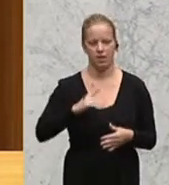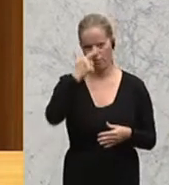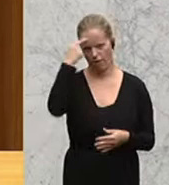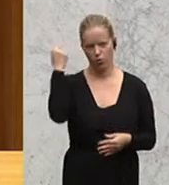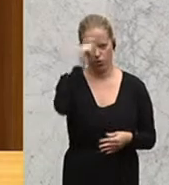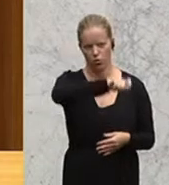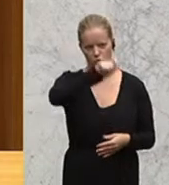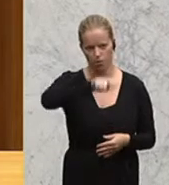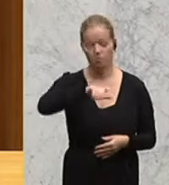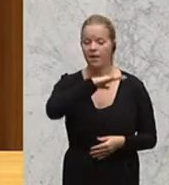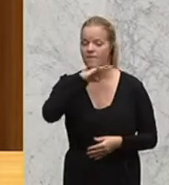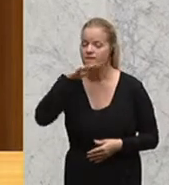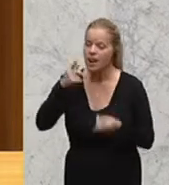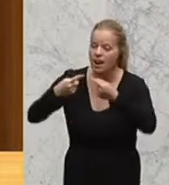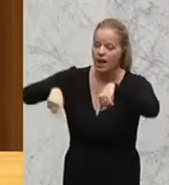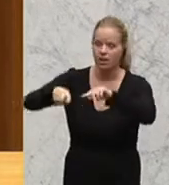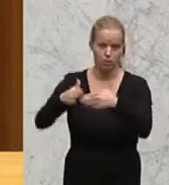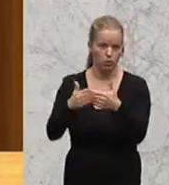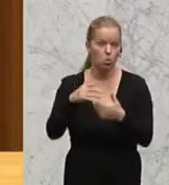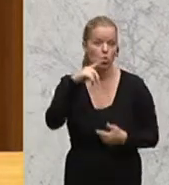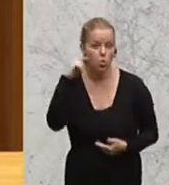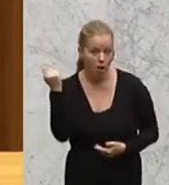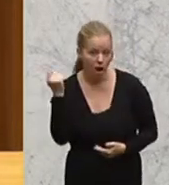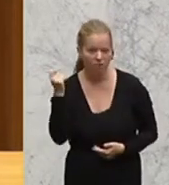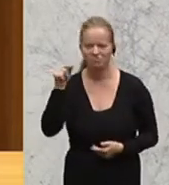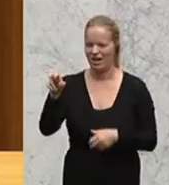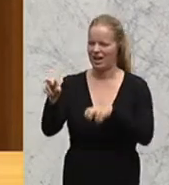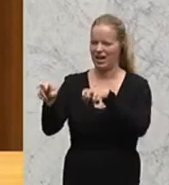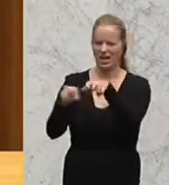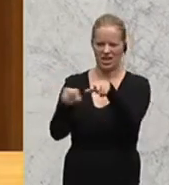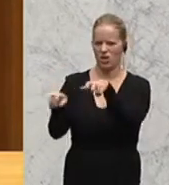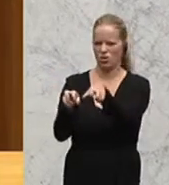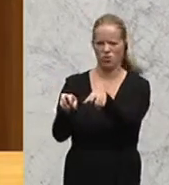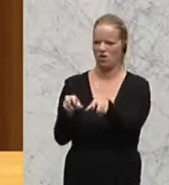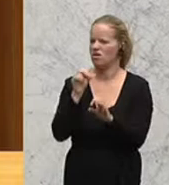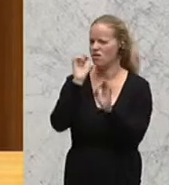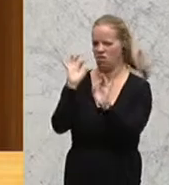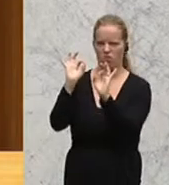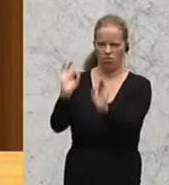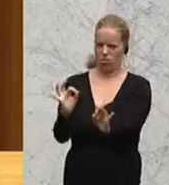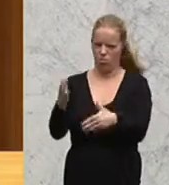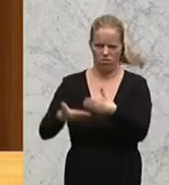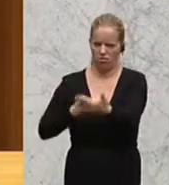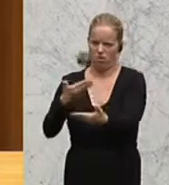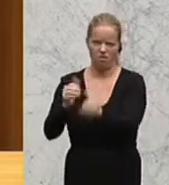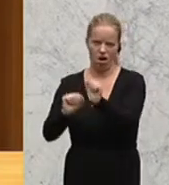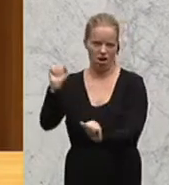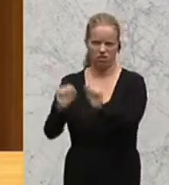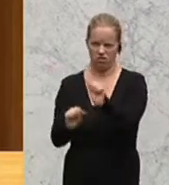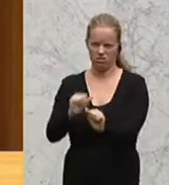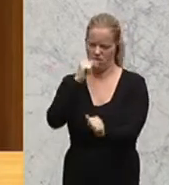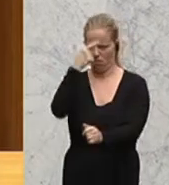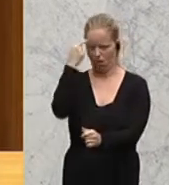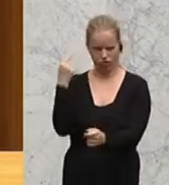In vielen Ländern wie Ungarn ist es die Regierung, die unmenschlich handelt. Nichtsdestotrotz ist es